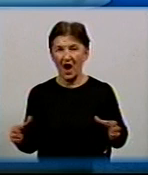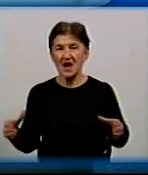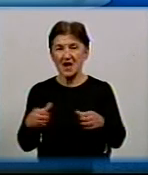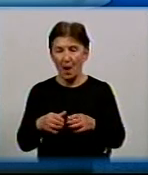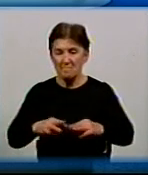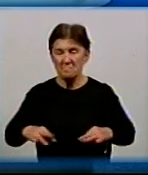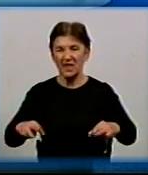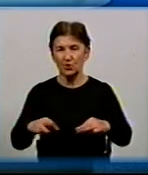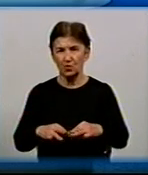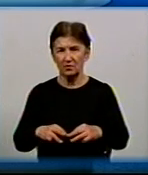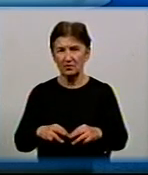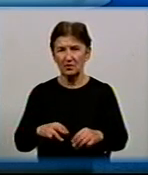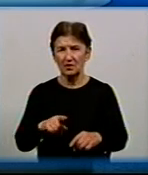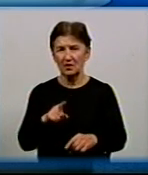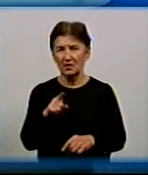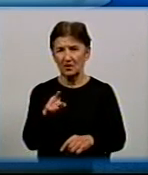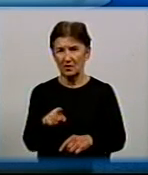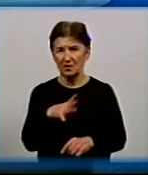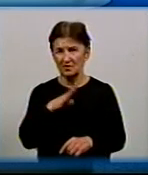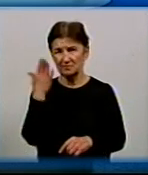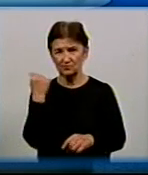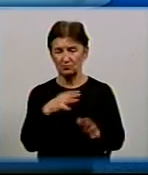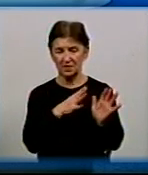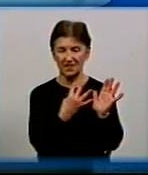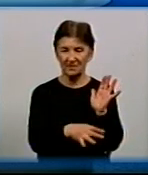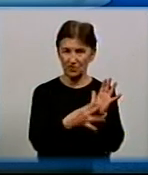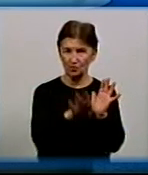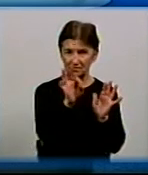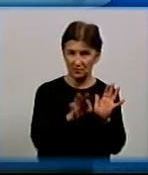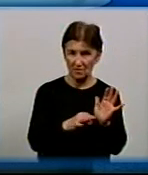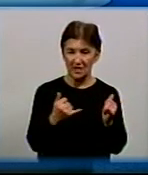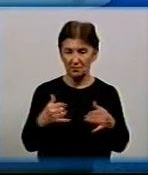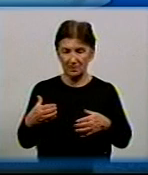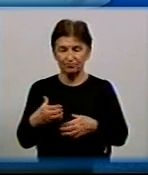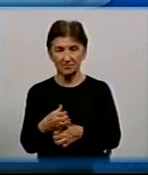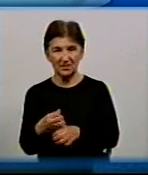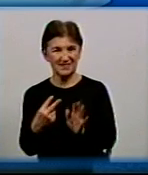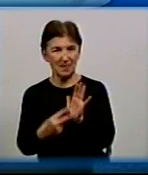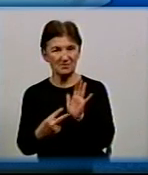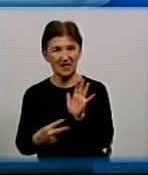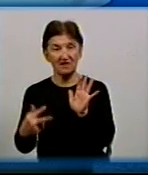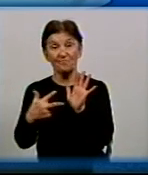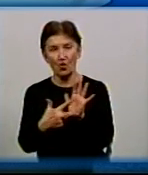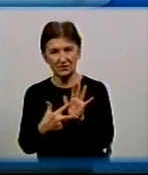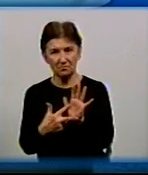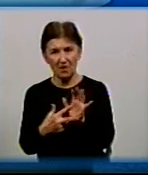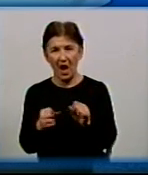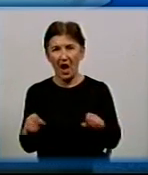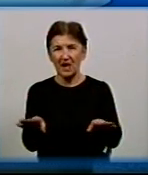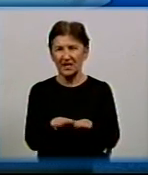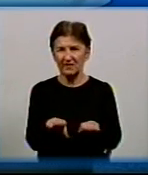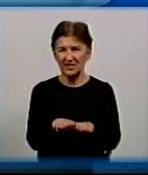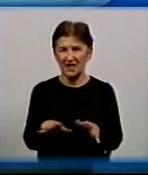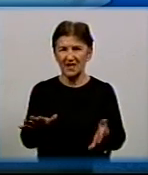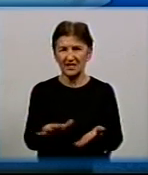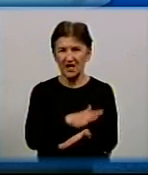розрахунків за вже спожитий газ, було 90%, зробили 78%, а рівень розрахунків у